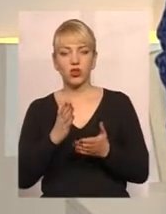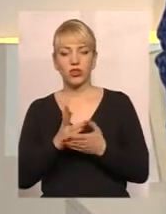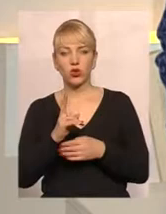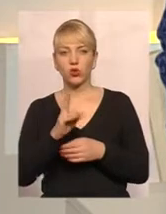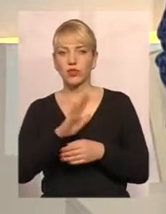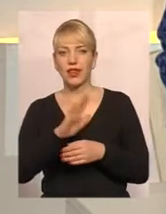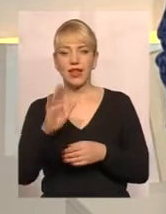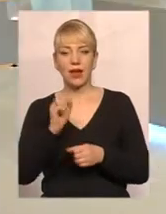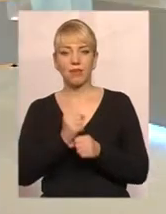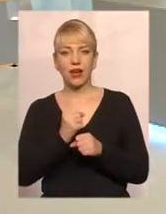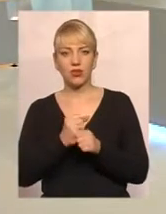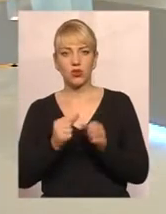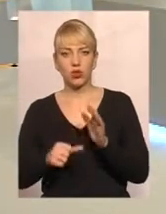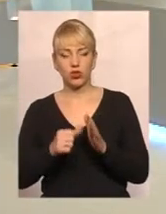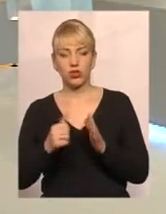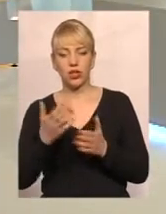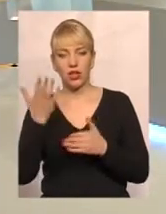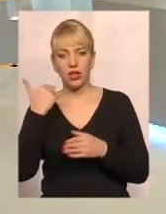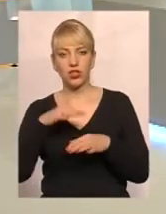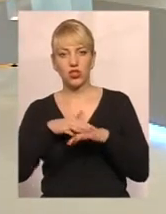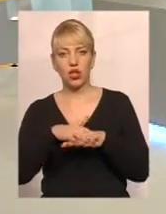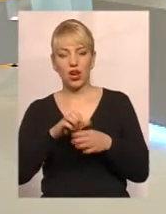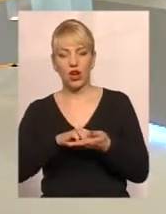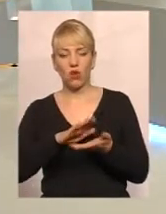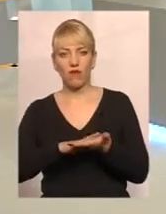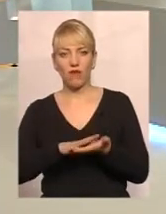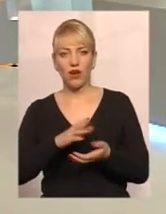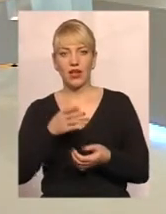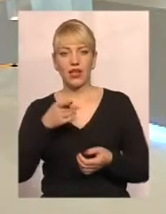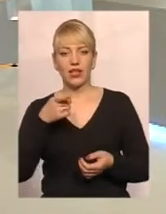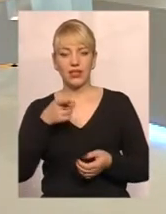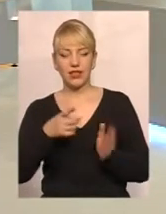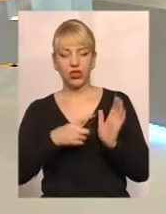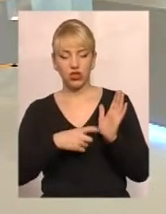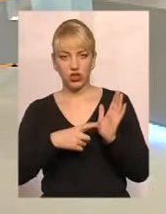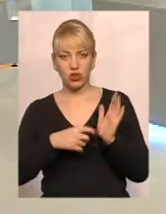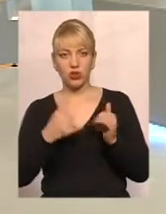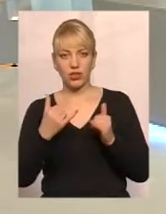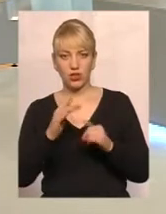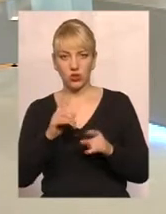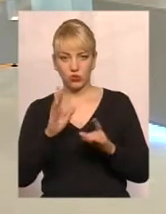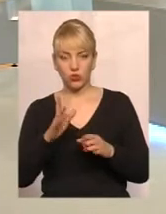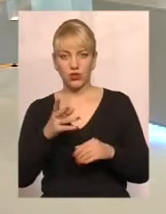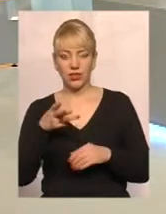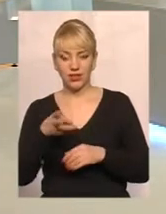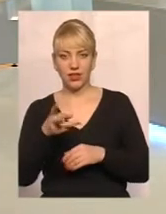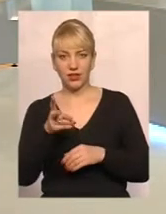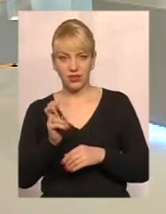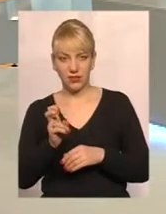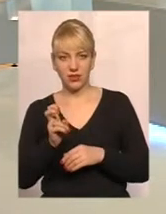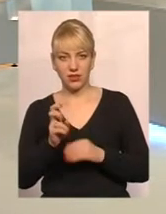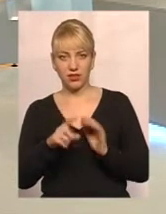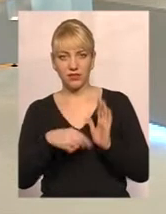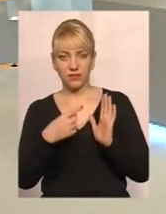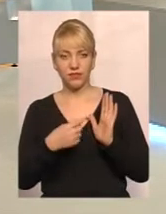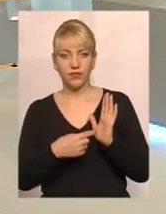раніше рахували 1600, а зараз ніби, що є 3200 з нового року, в суму заробітку. Так,